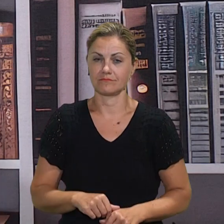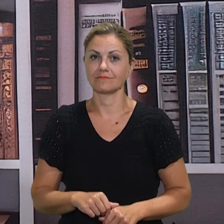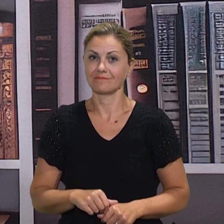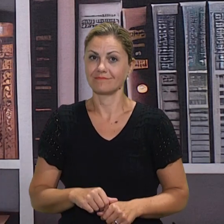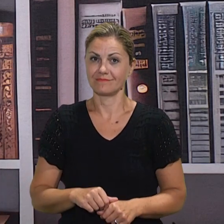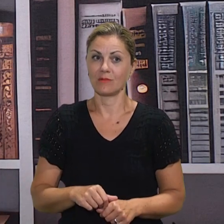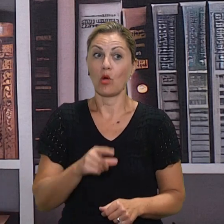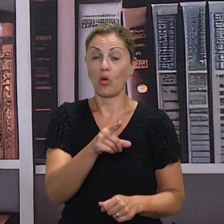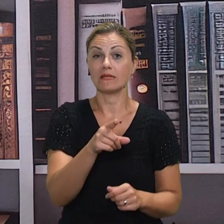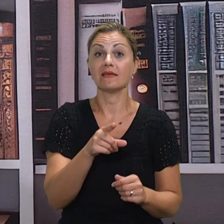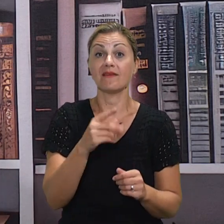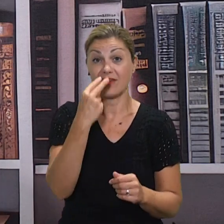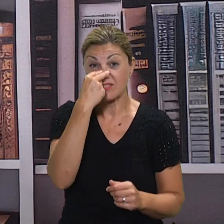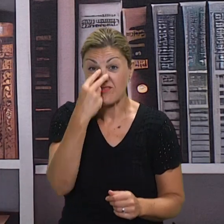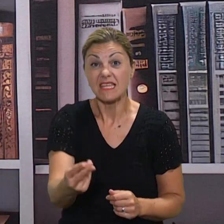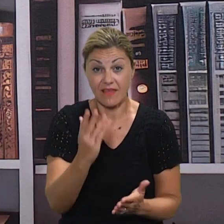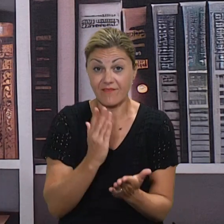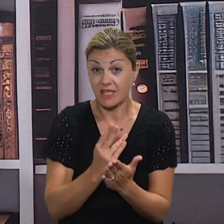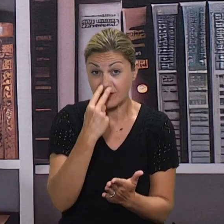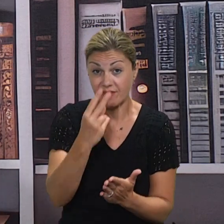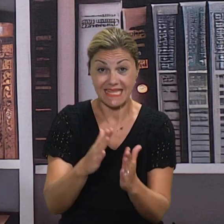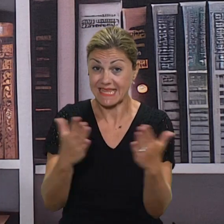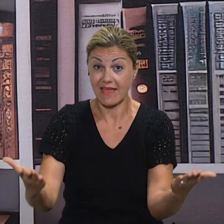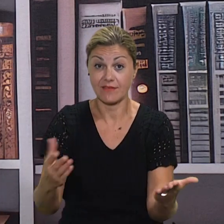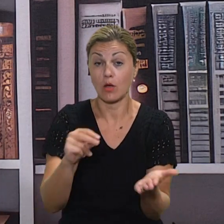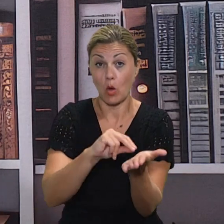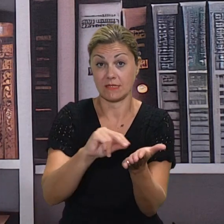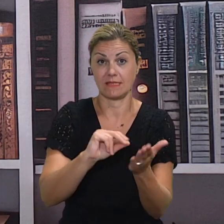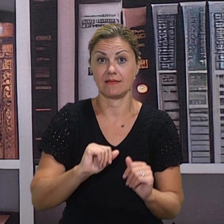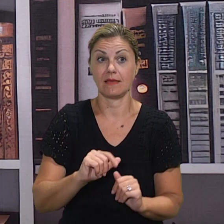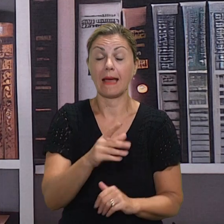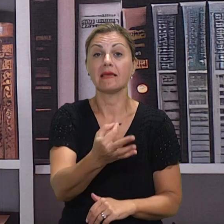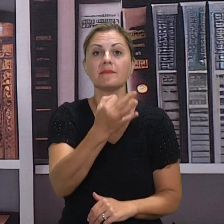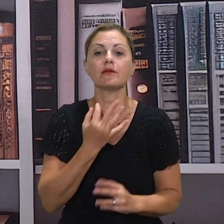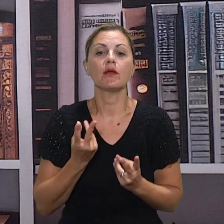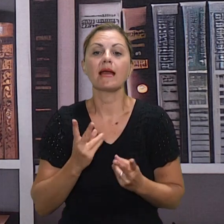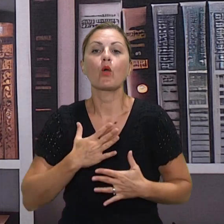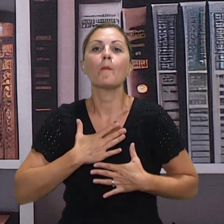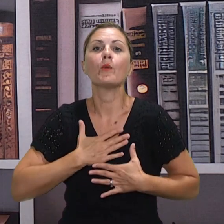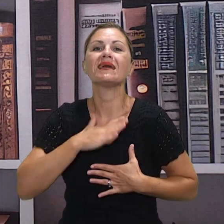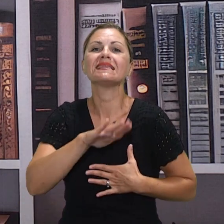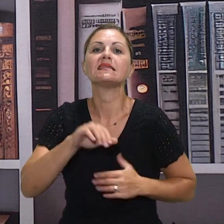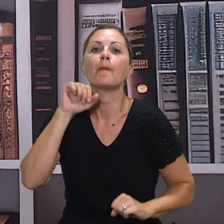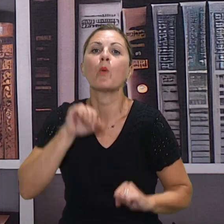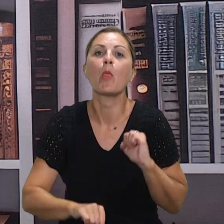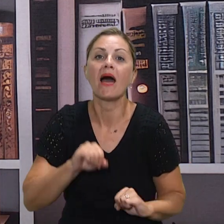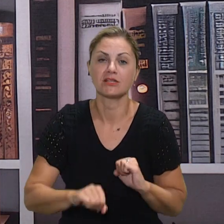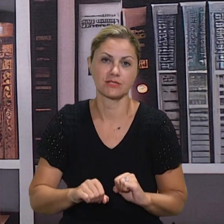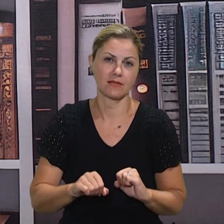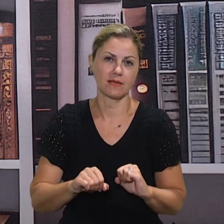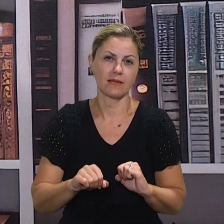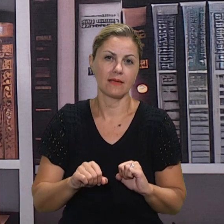kako je moje djete u razredu, je li prihvaćeno, je li koga uvrijedilo, moramo li poraditi na nečemu i opet se tu vraćamo